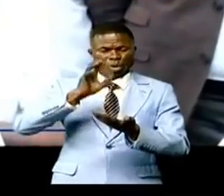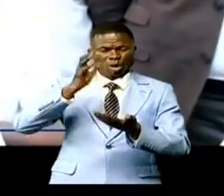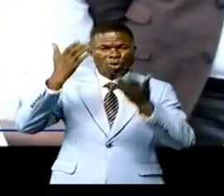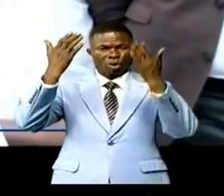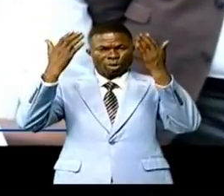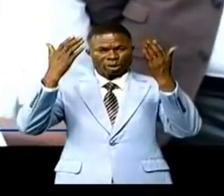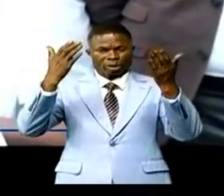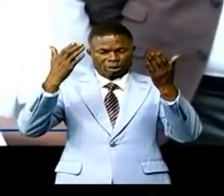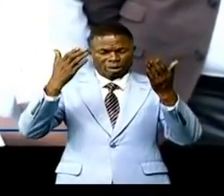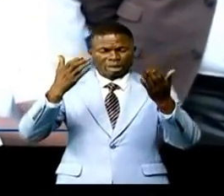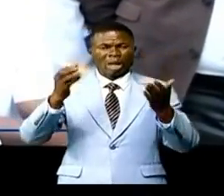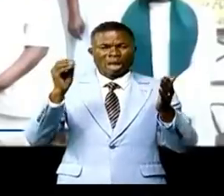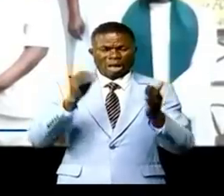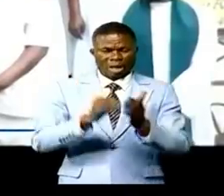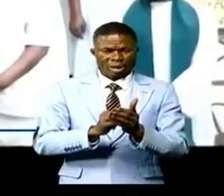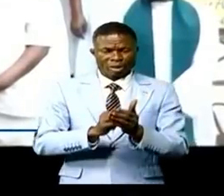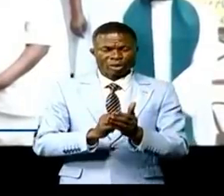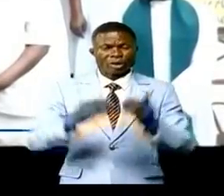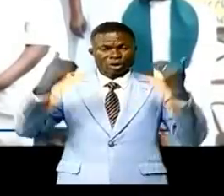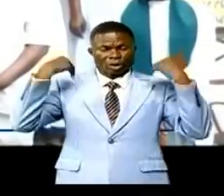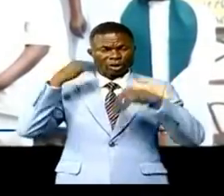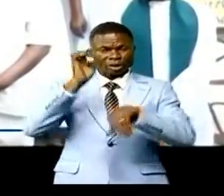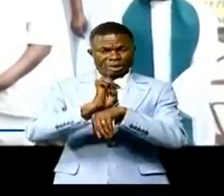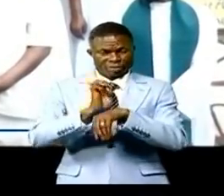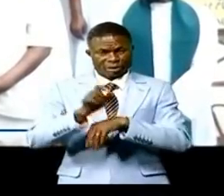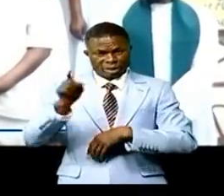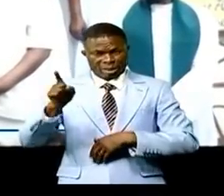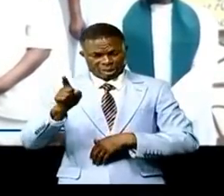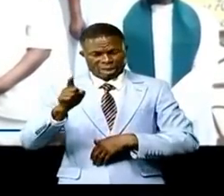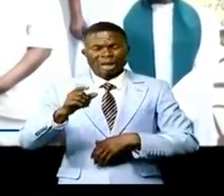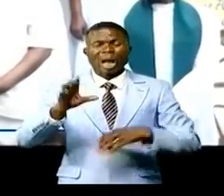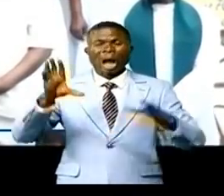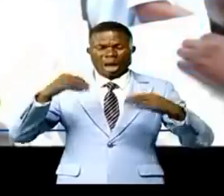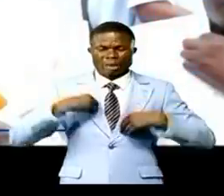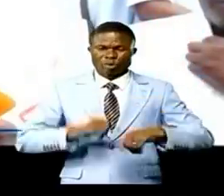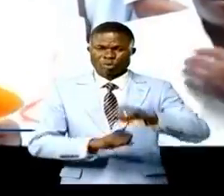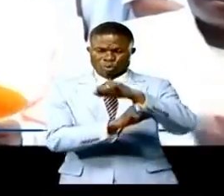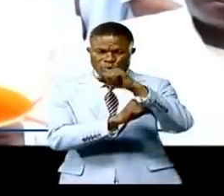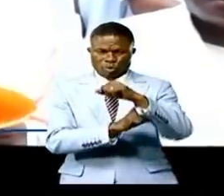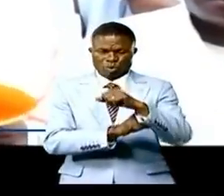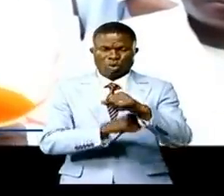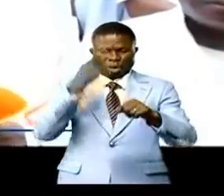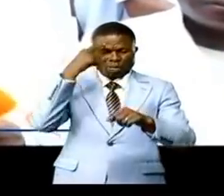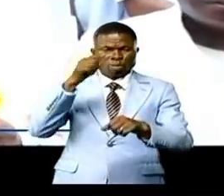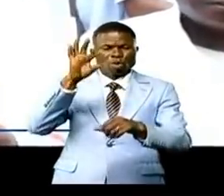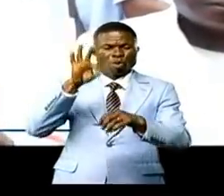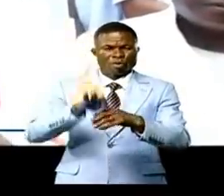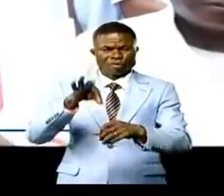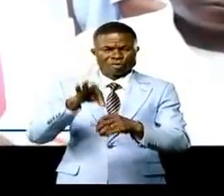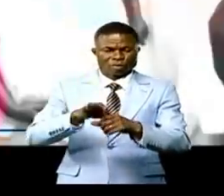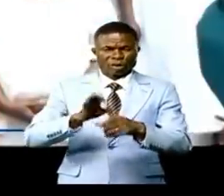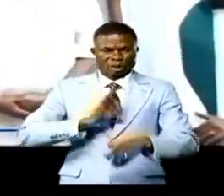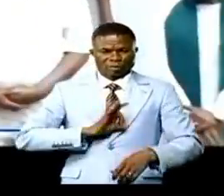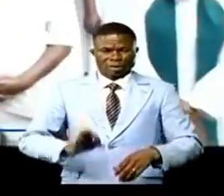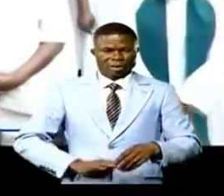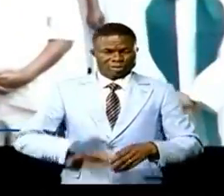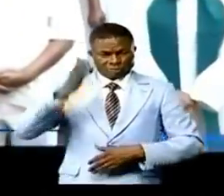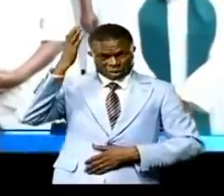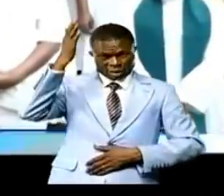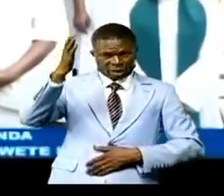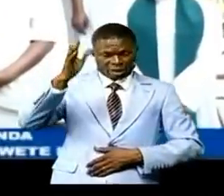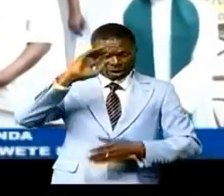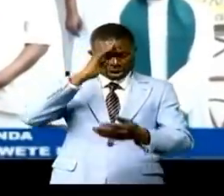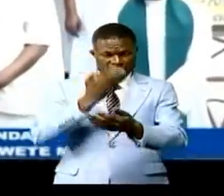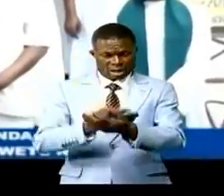Par la même occasion, les Mugunza ont réaffirmé leur soutien à la candidature de Patti Joseph Lendo, un des